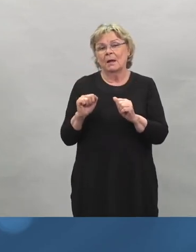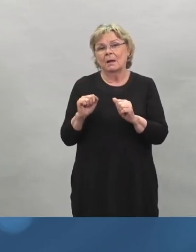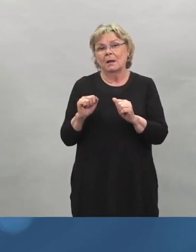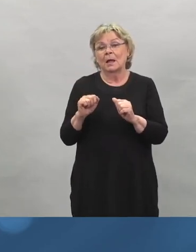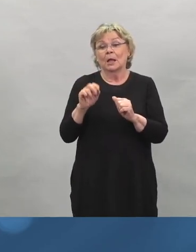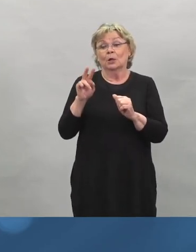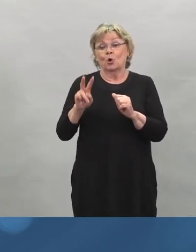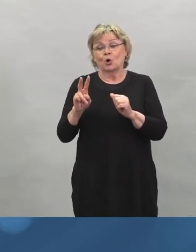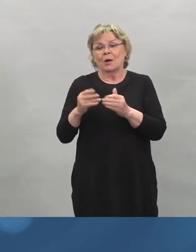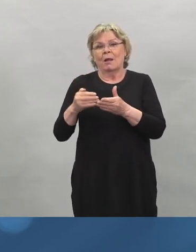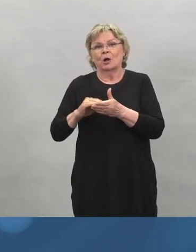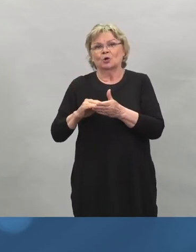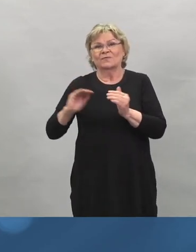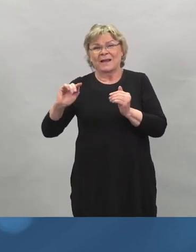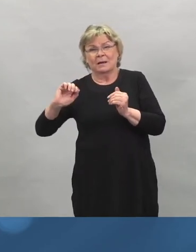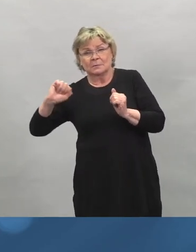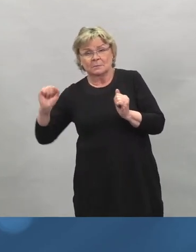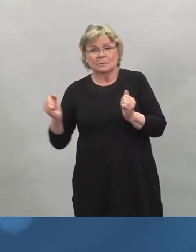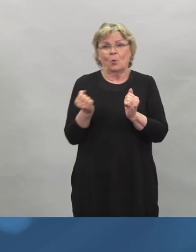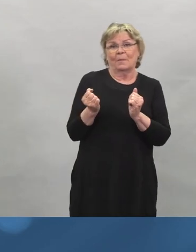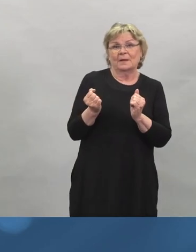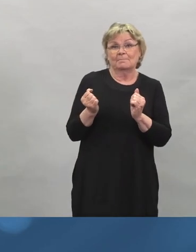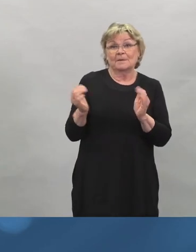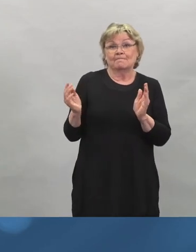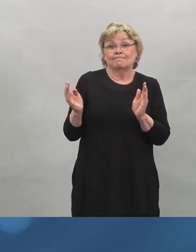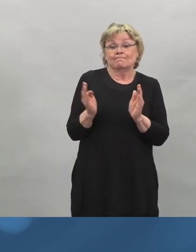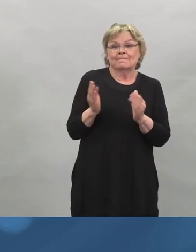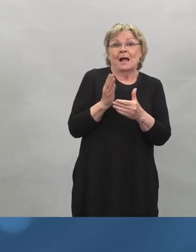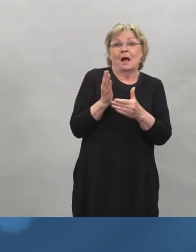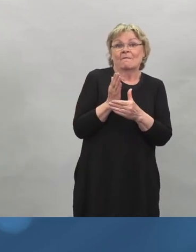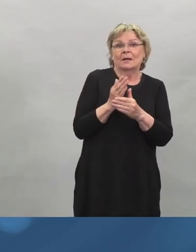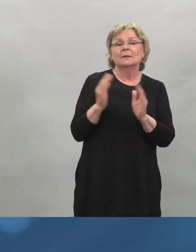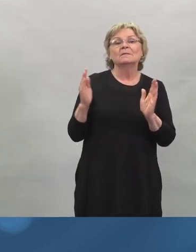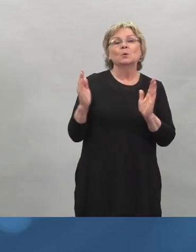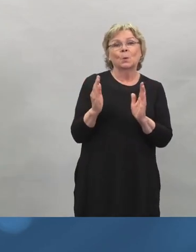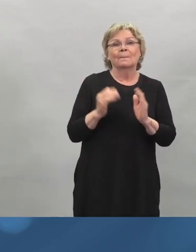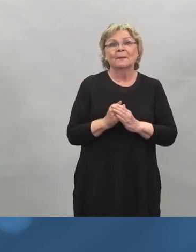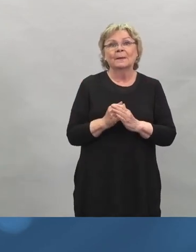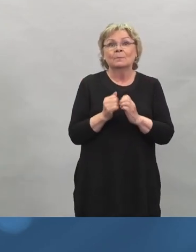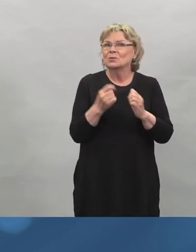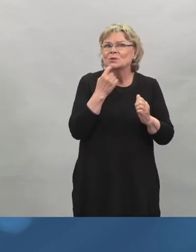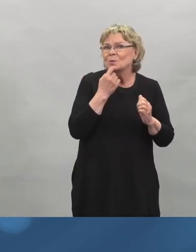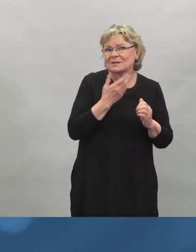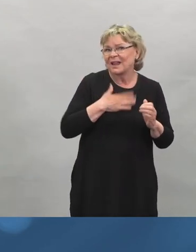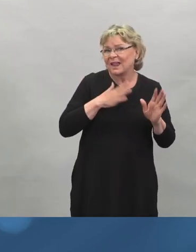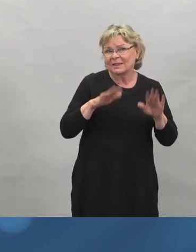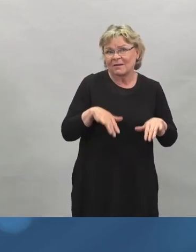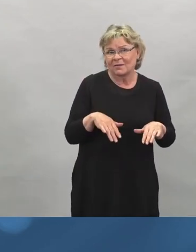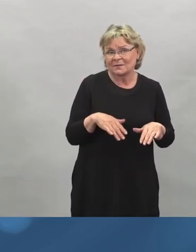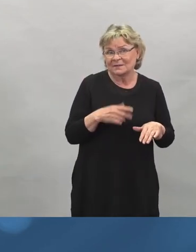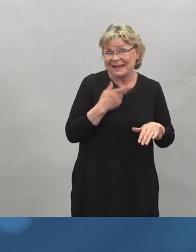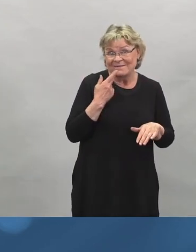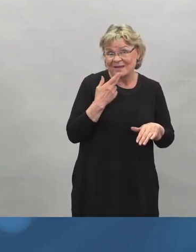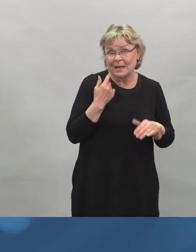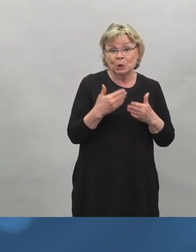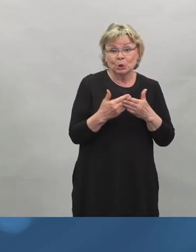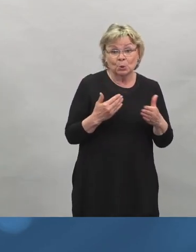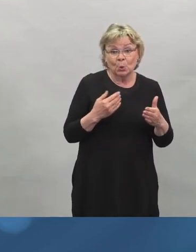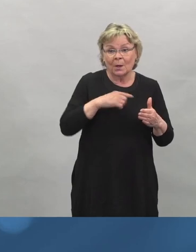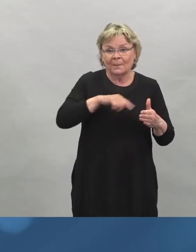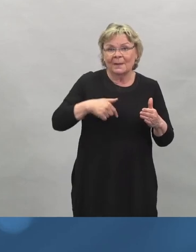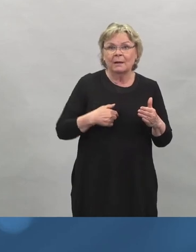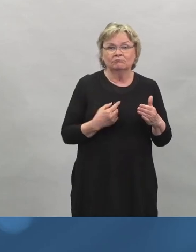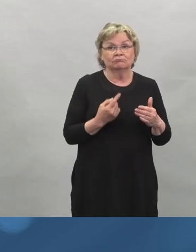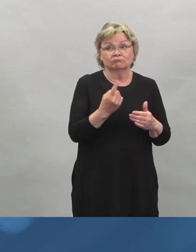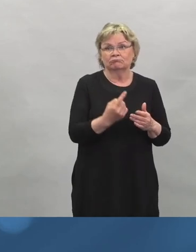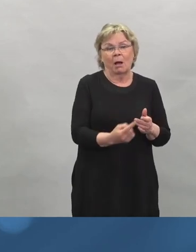se toinen annos. Mutta meillä ei Suomessa ole vielä syytä tähän mennä, että meillä on kuitenkin niin harvinaiset nämä